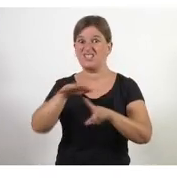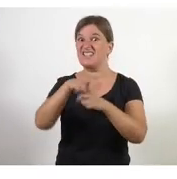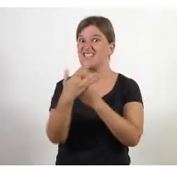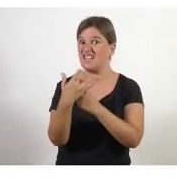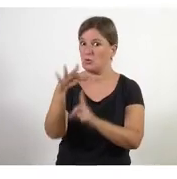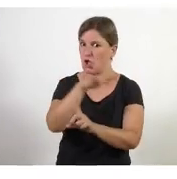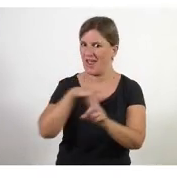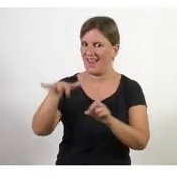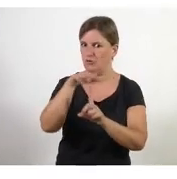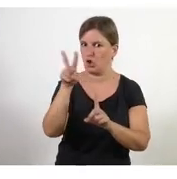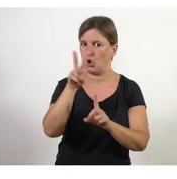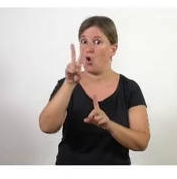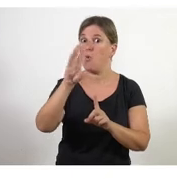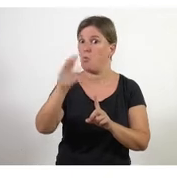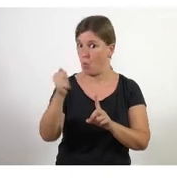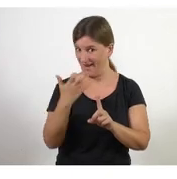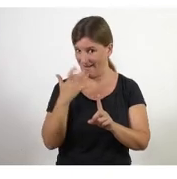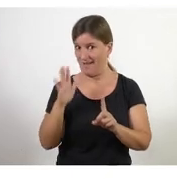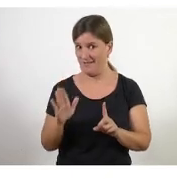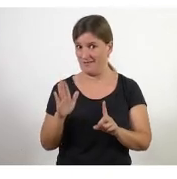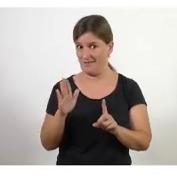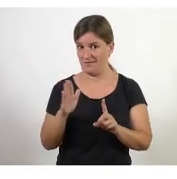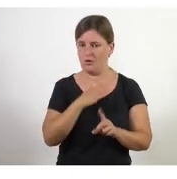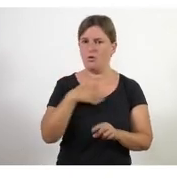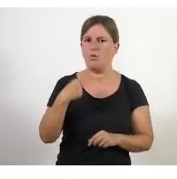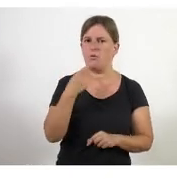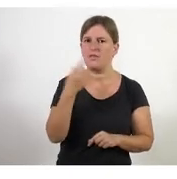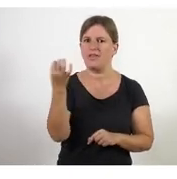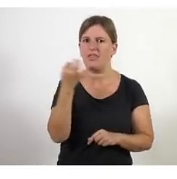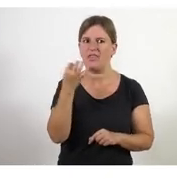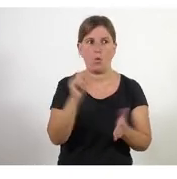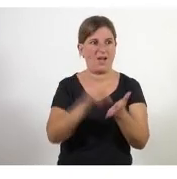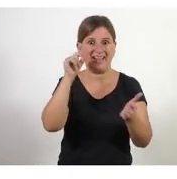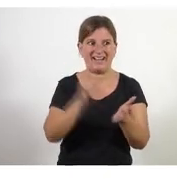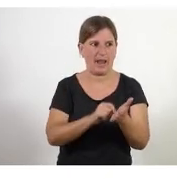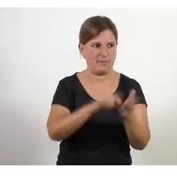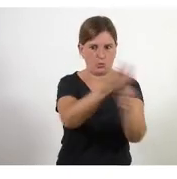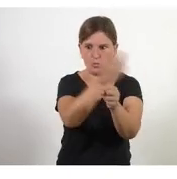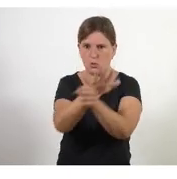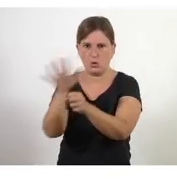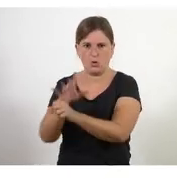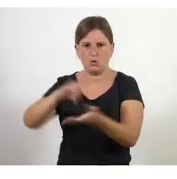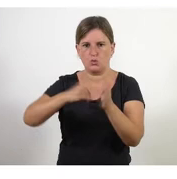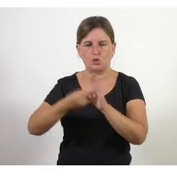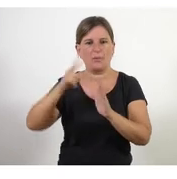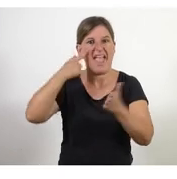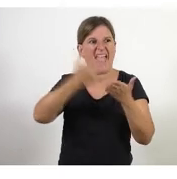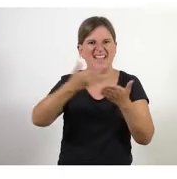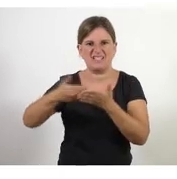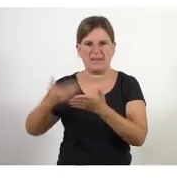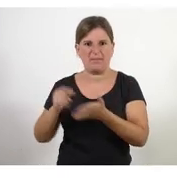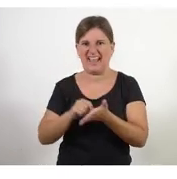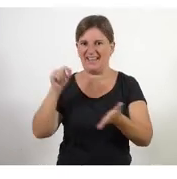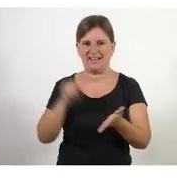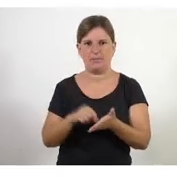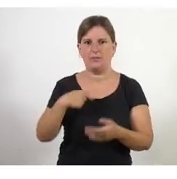el que ens interessa és poder donar resposta ràpidament i poder experimentar de forma ràpida no